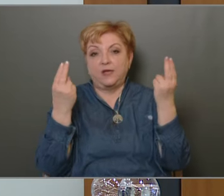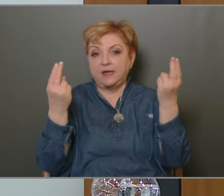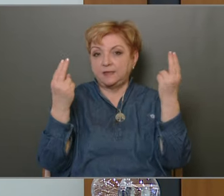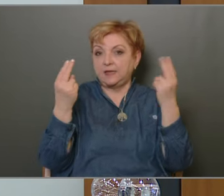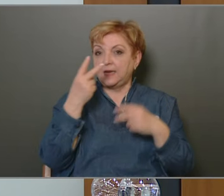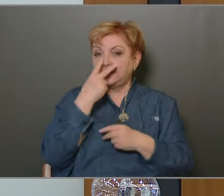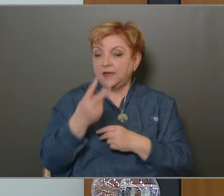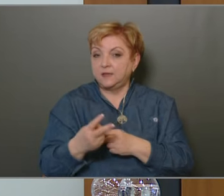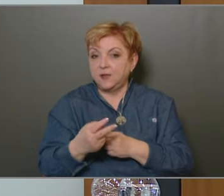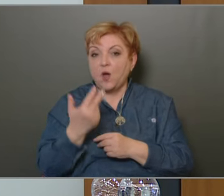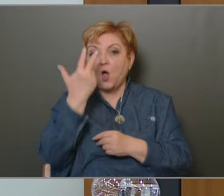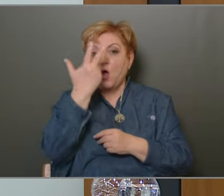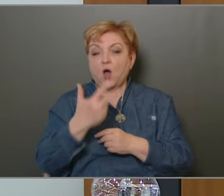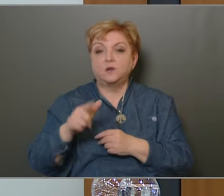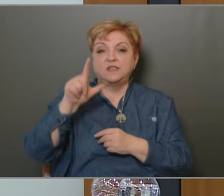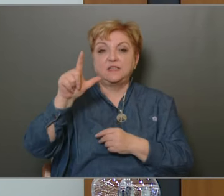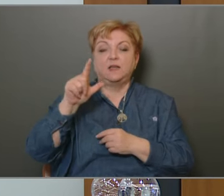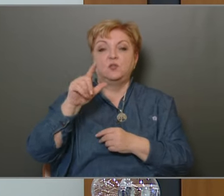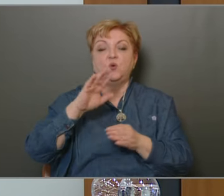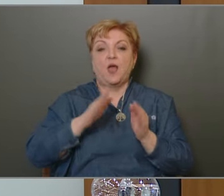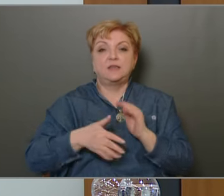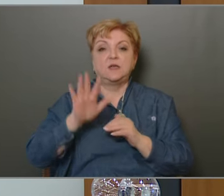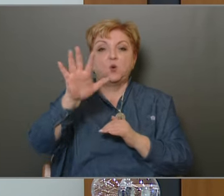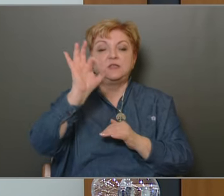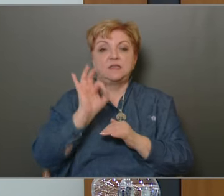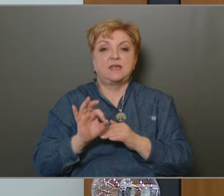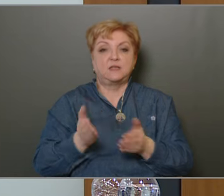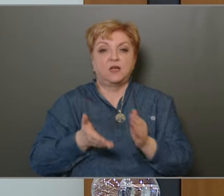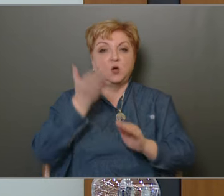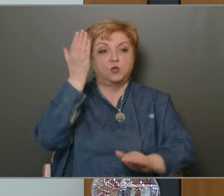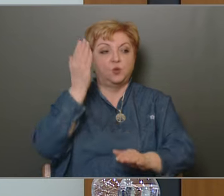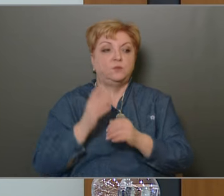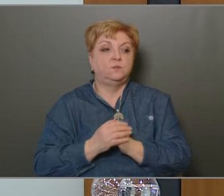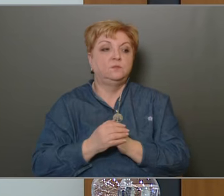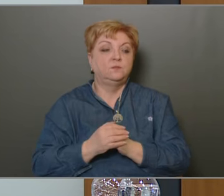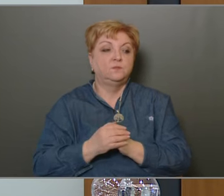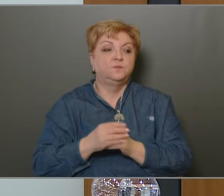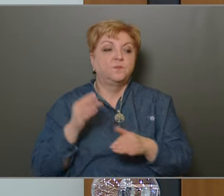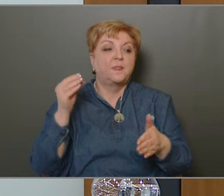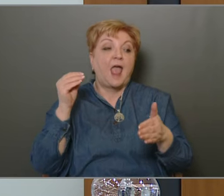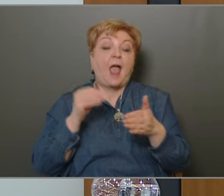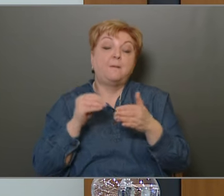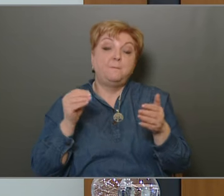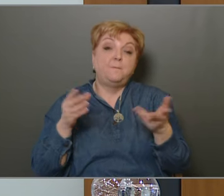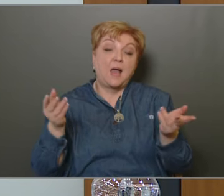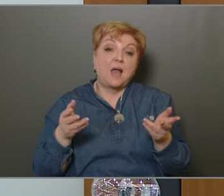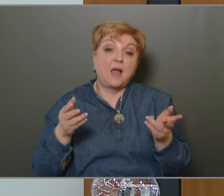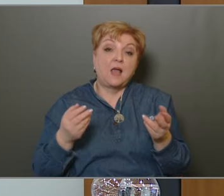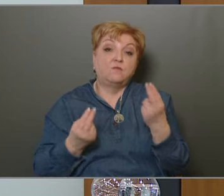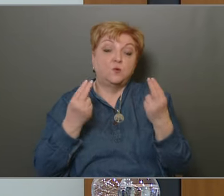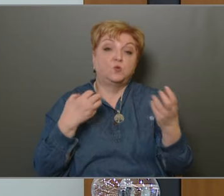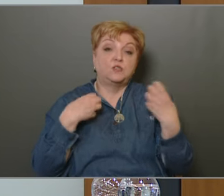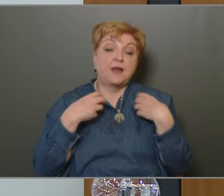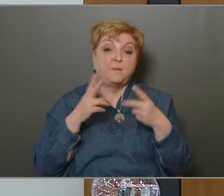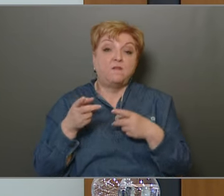tekintetében, ami 32,5 százalékkal nőtt. Ebben nyilvánvalóan jelentős szerepe